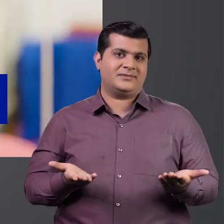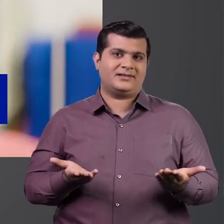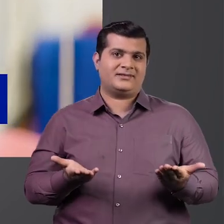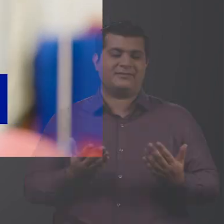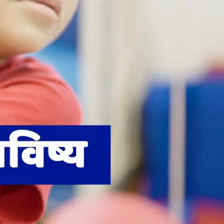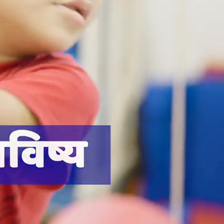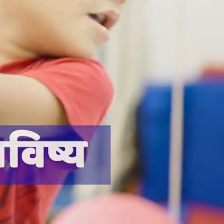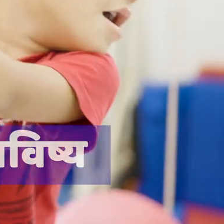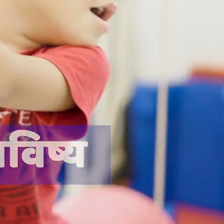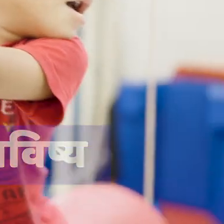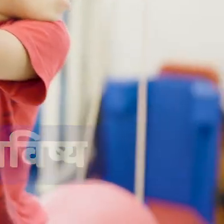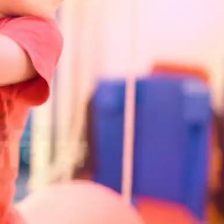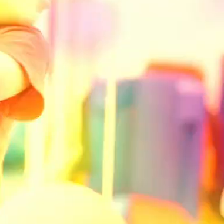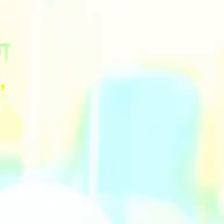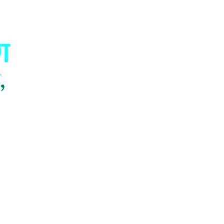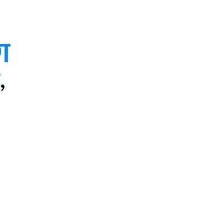भविश्य